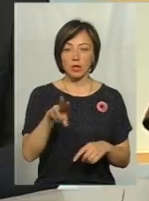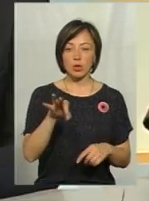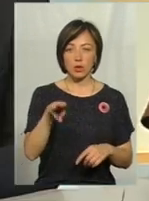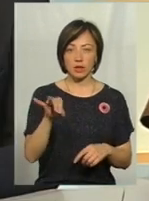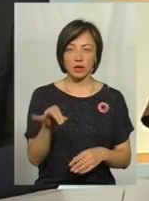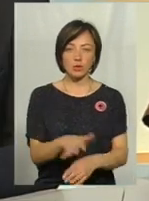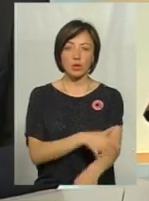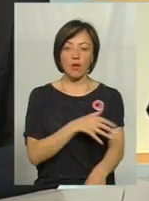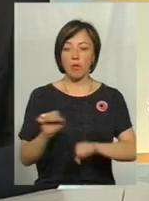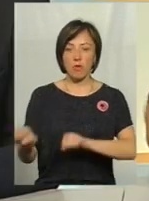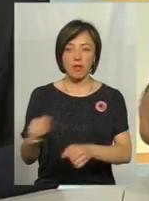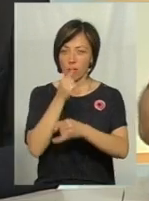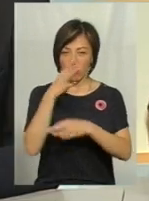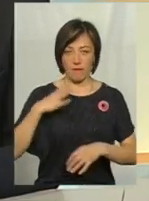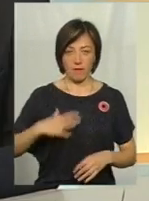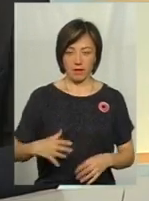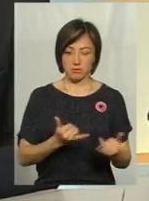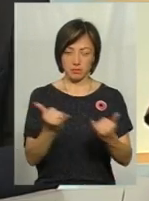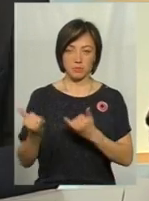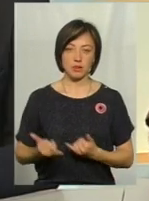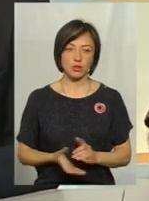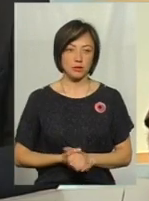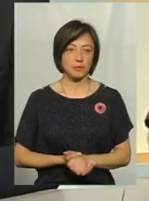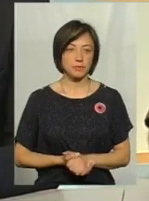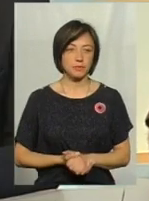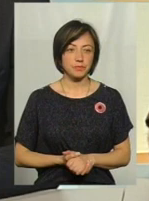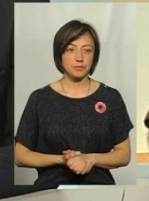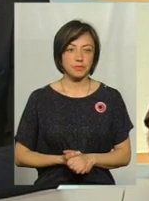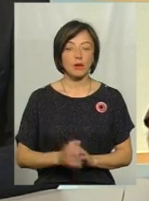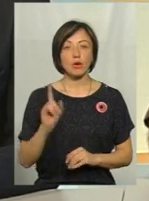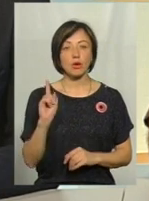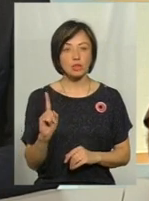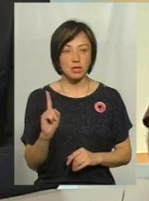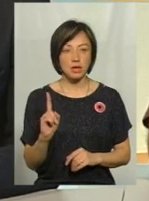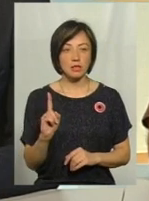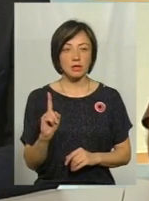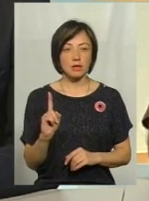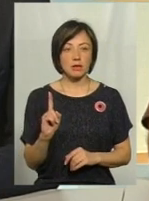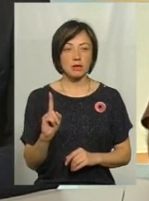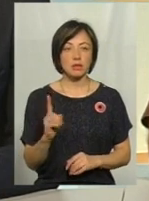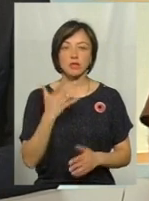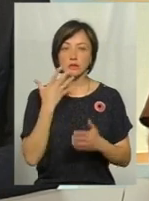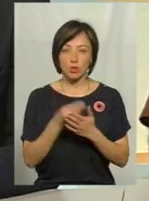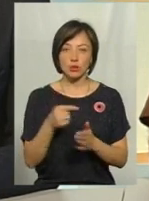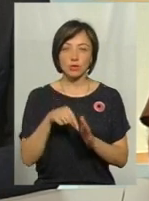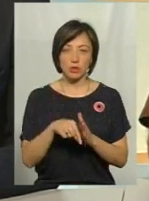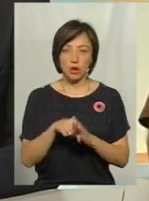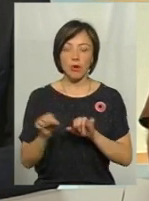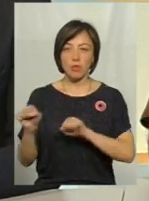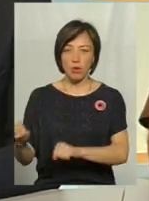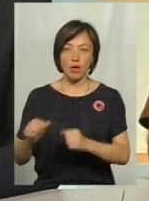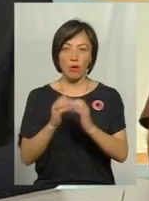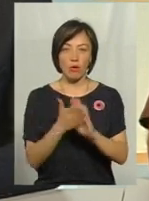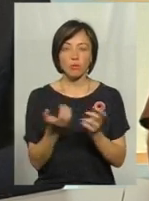довготривалі оборони не могли забезпечити поне прикриття. Хоча свою роль цей оборонний